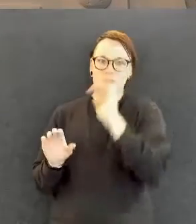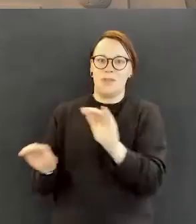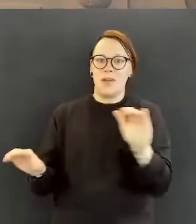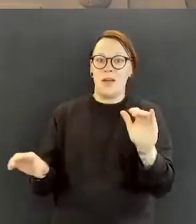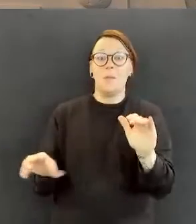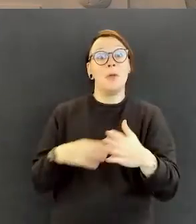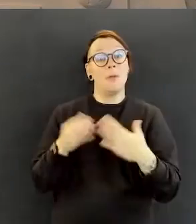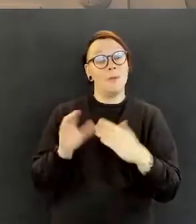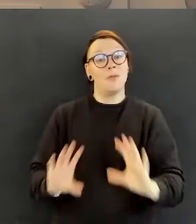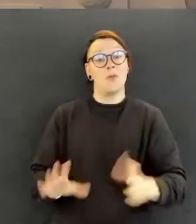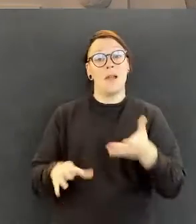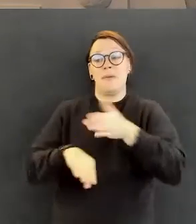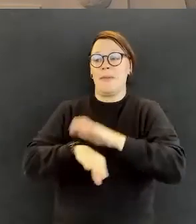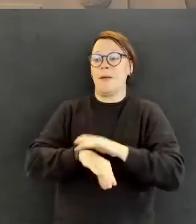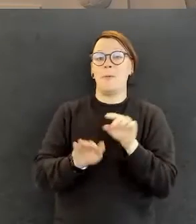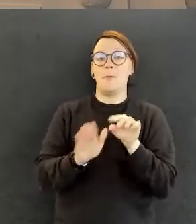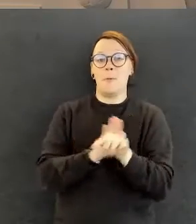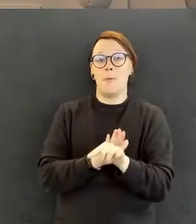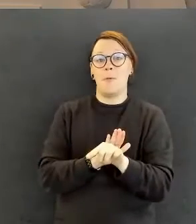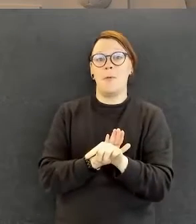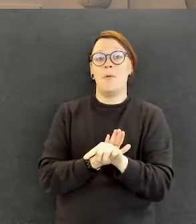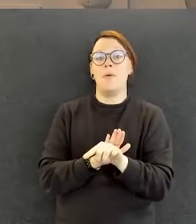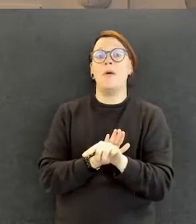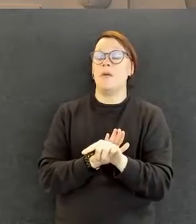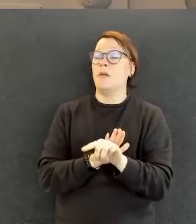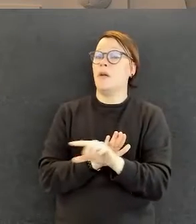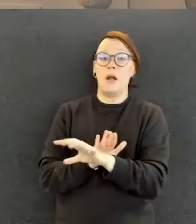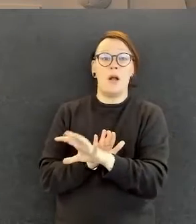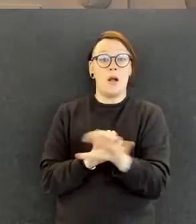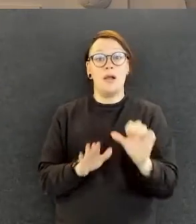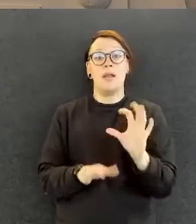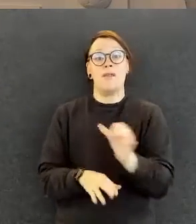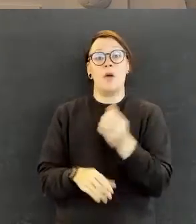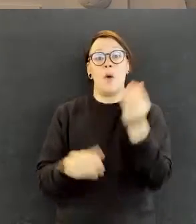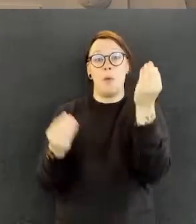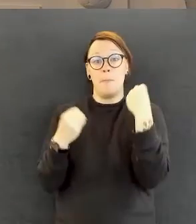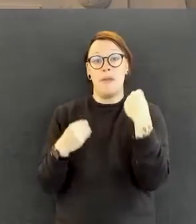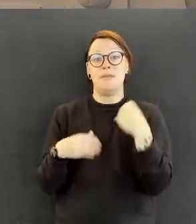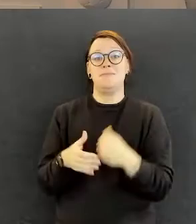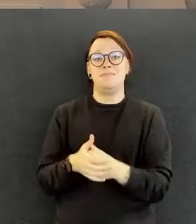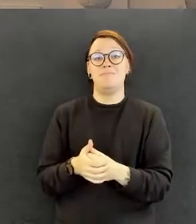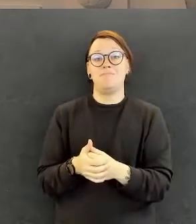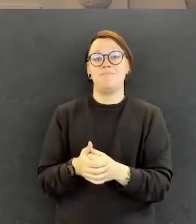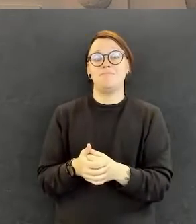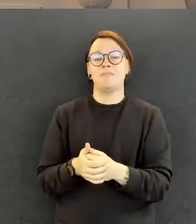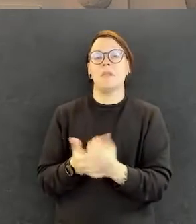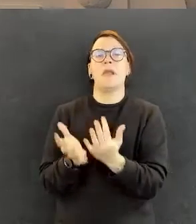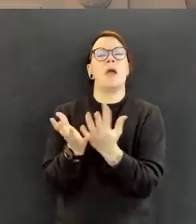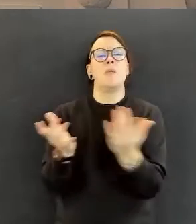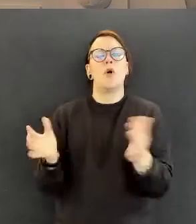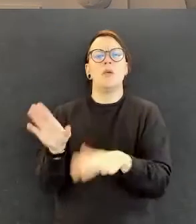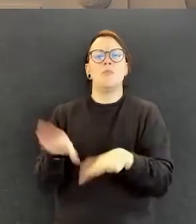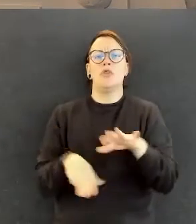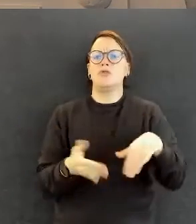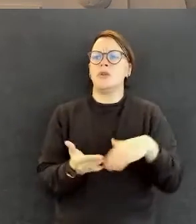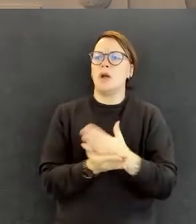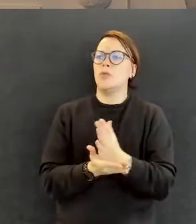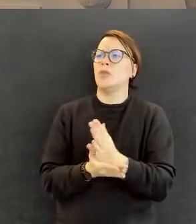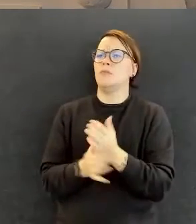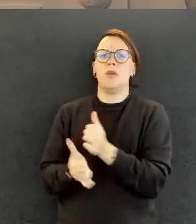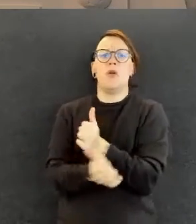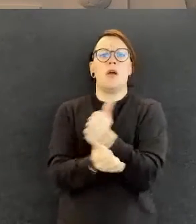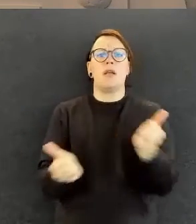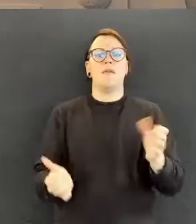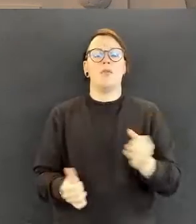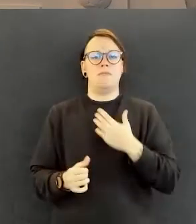oppia ja varmasti ihan joka järjestössä, kun saadaan monenlaisia ihmisiä mukaan, niin se myös mahdollistaa semmoisen, että pysytään kehittämään kaikki itseämme